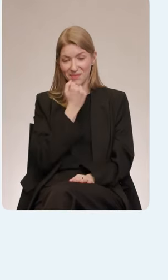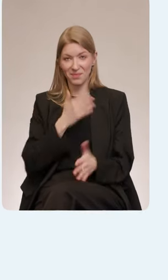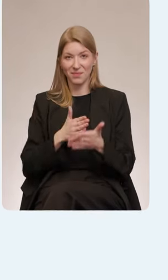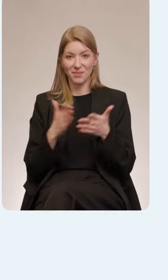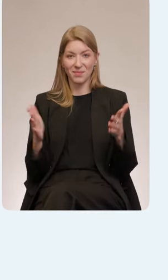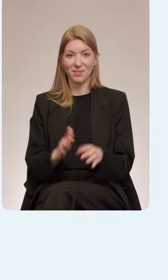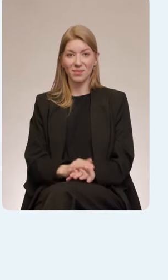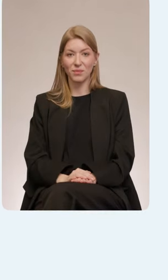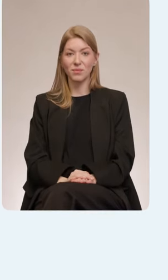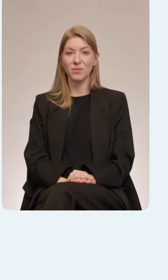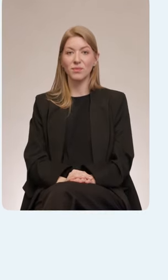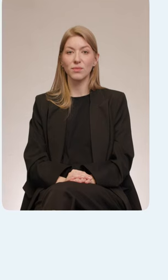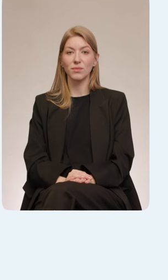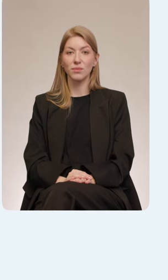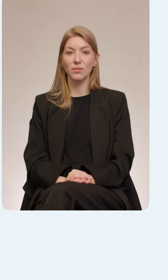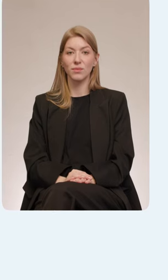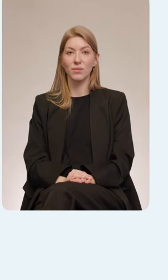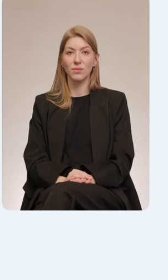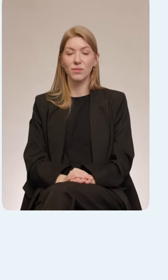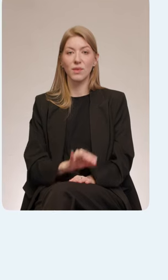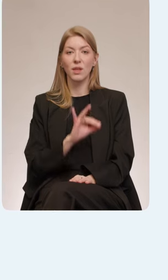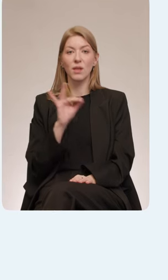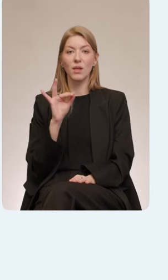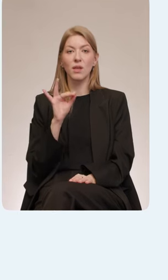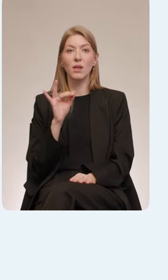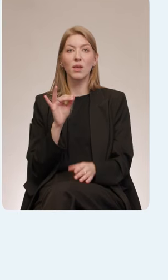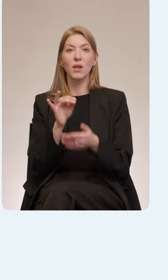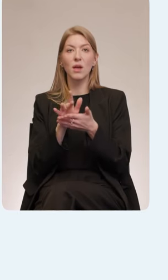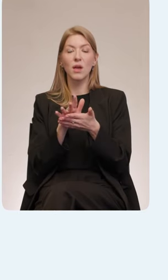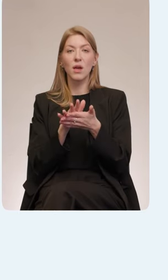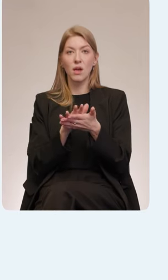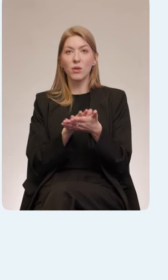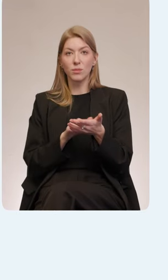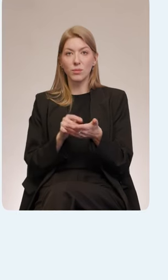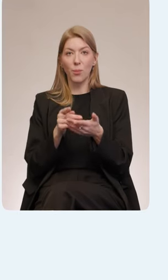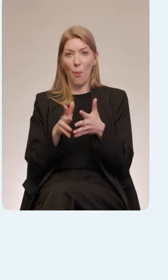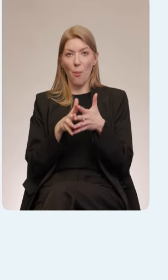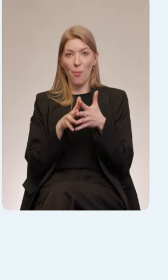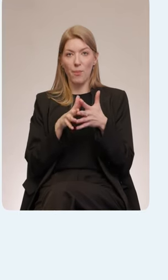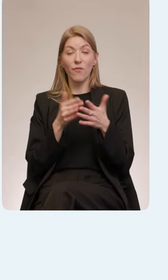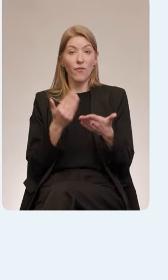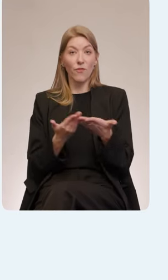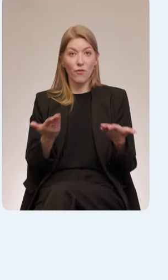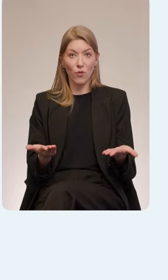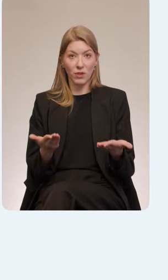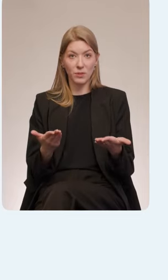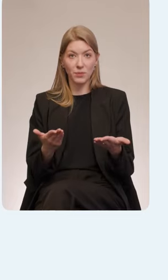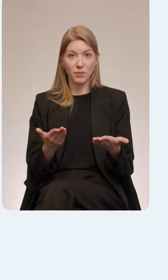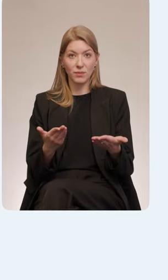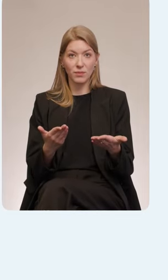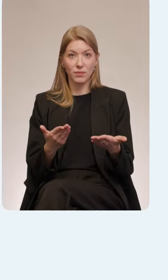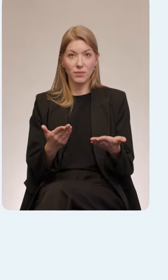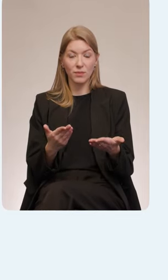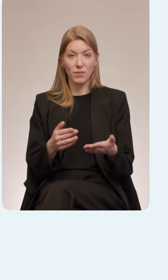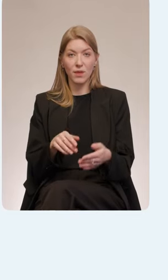вот момент, когда я передаю привет команде почты, они большие молодцы, что сделали это. Вот, и меня уже